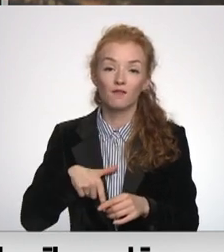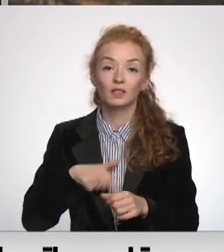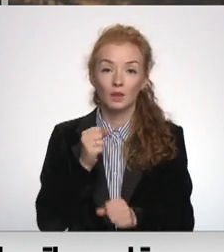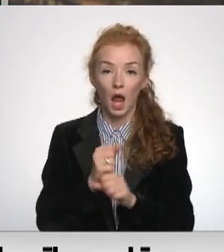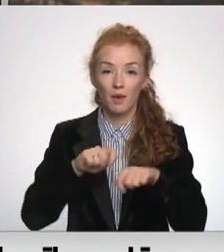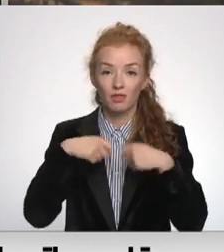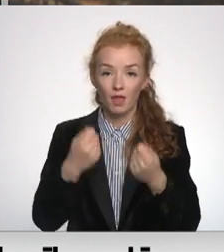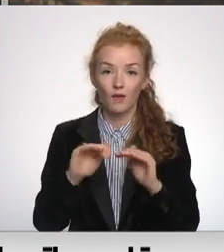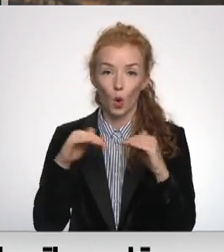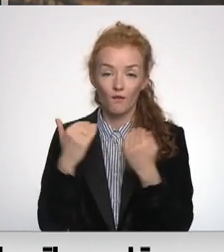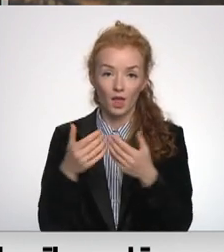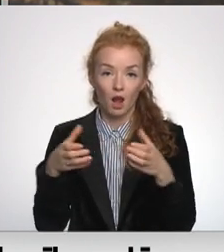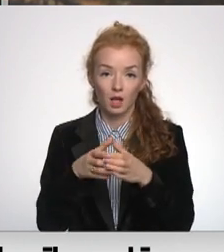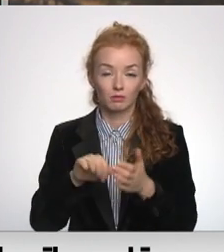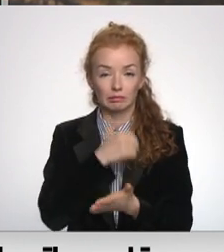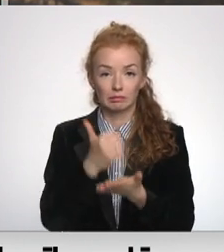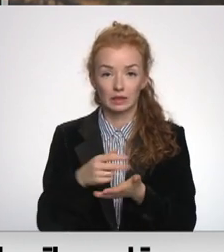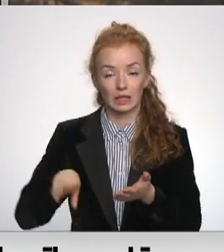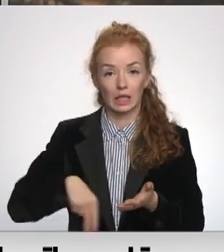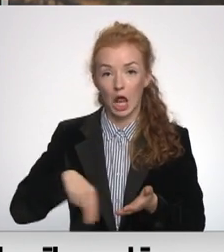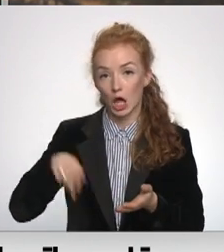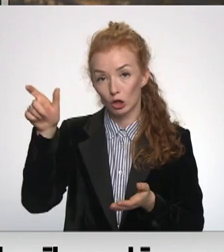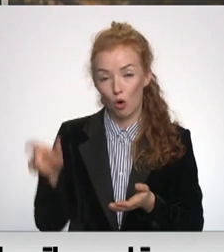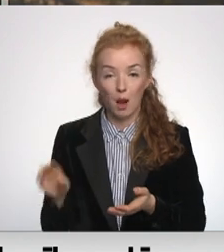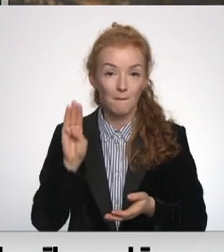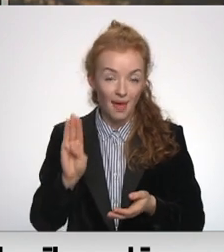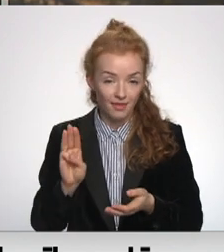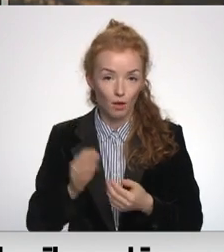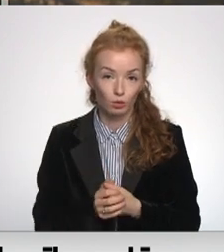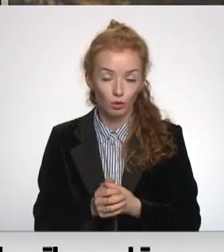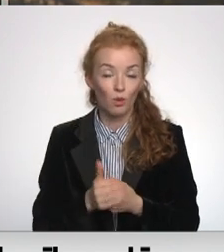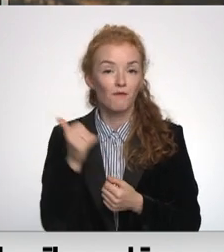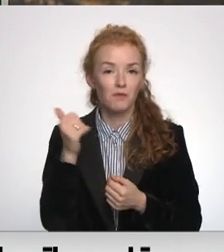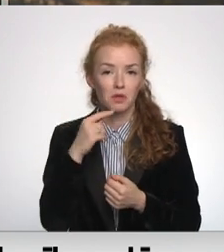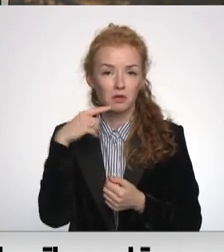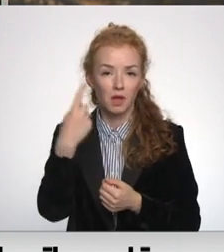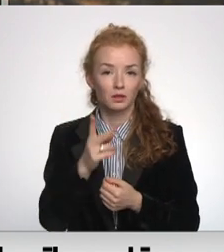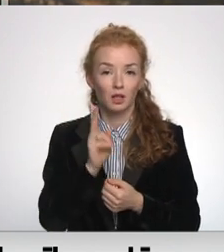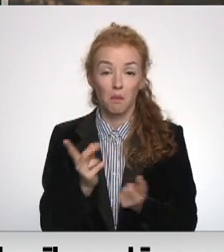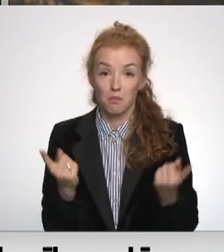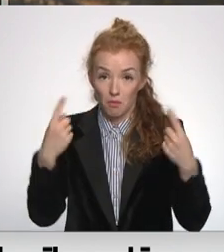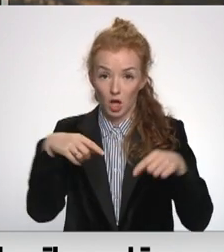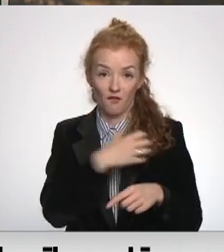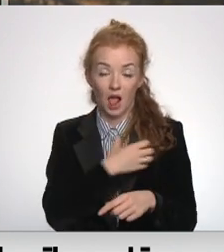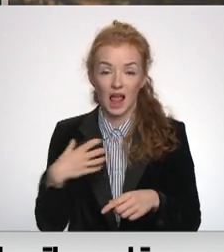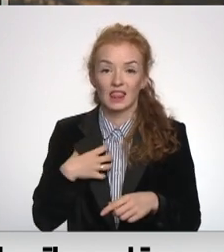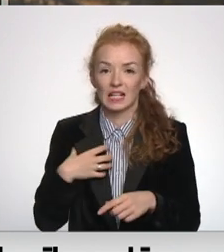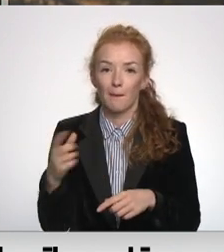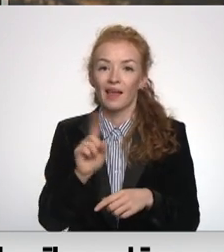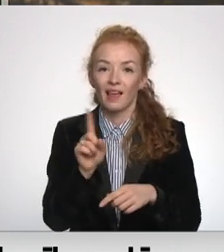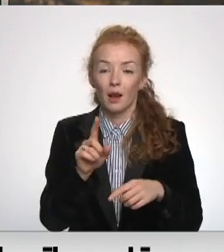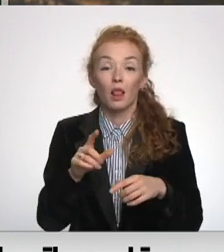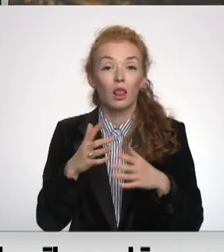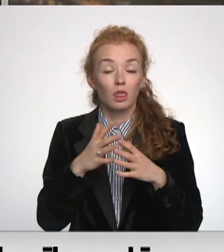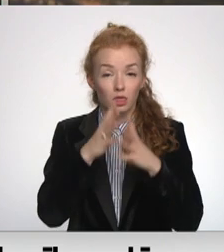darba devēja konfederācijas ģenerāla direktora Līga Meņģausone. Viņa atzīmēja, ka valdība pat labi ir izstrījusi